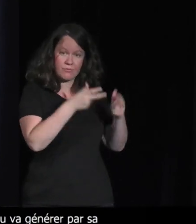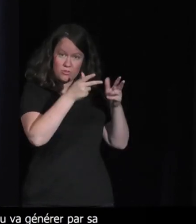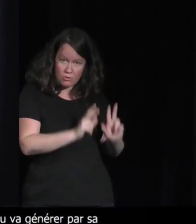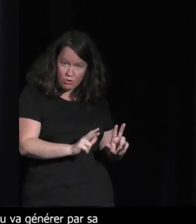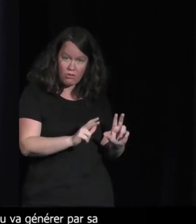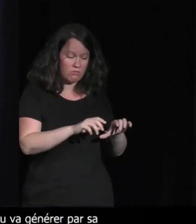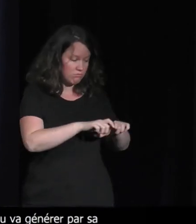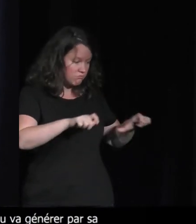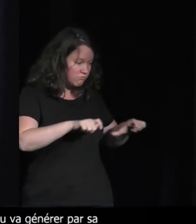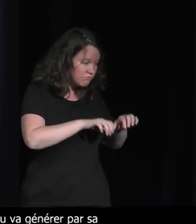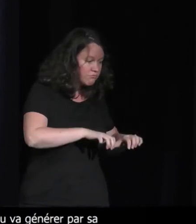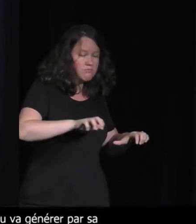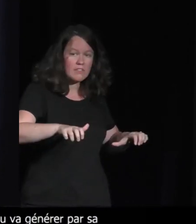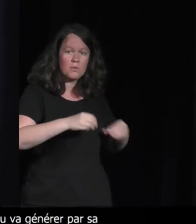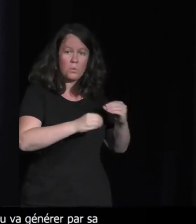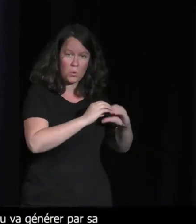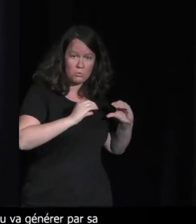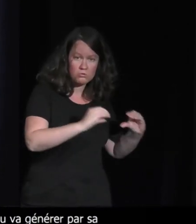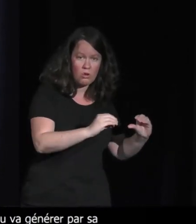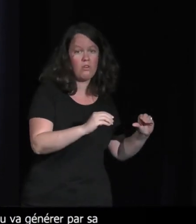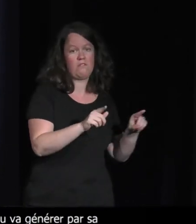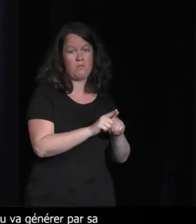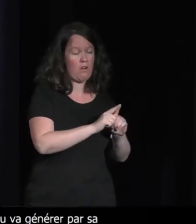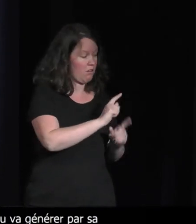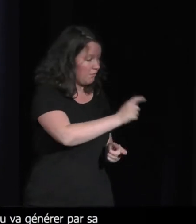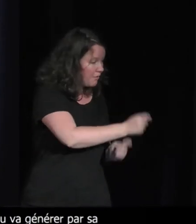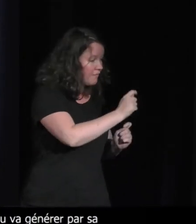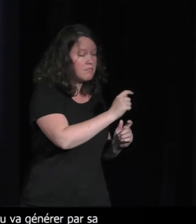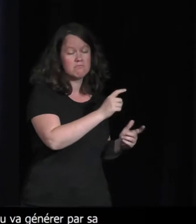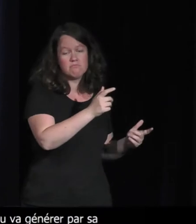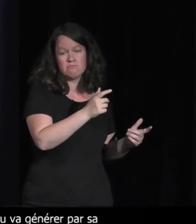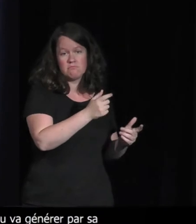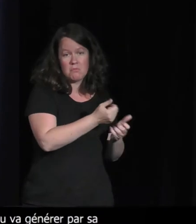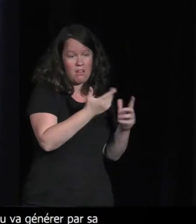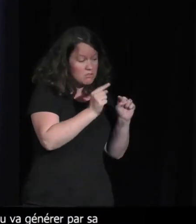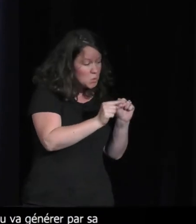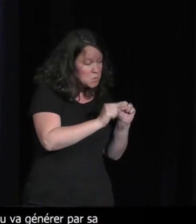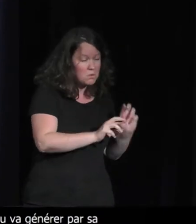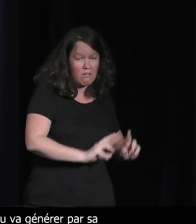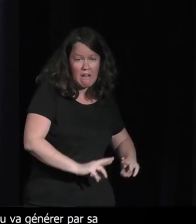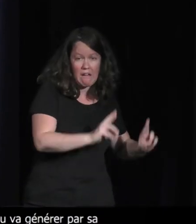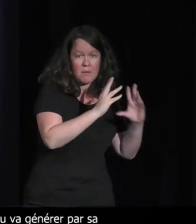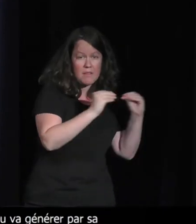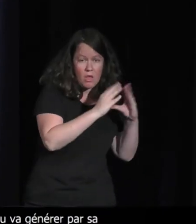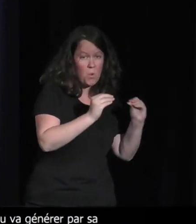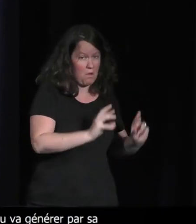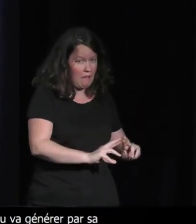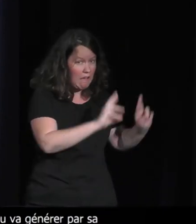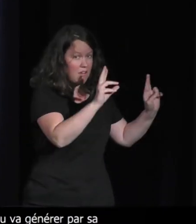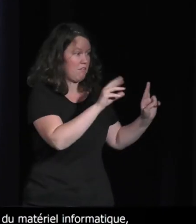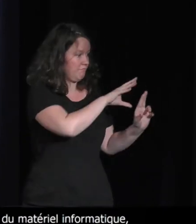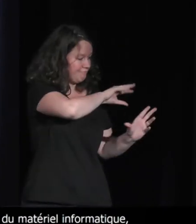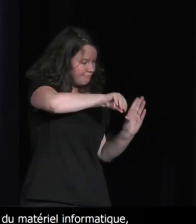va devoir notamment aller miner tout un tas de métaux plus ou moins rares qui permettent à nos matériels informatiques d'être très efficaces. Et